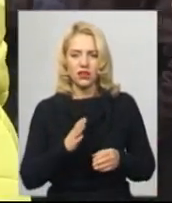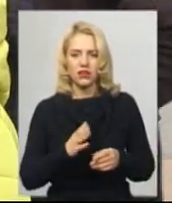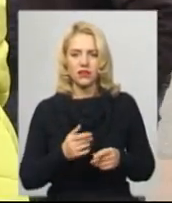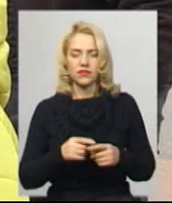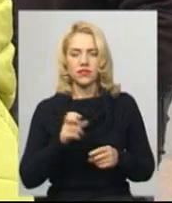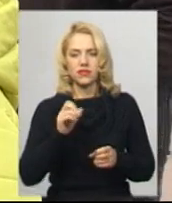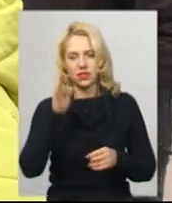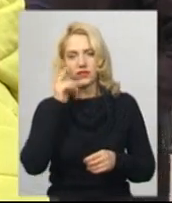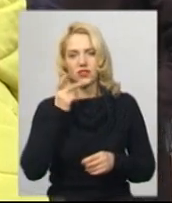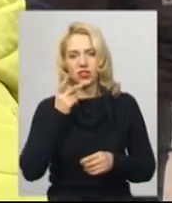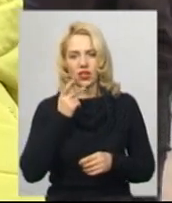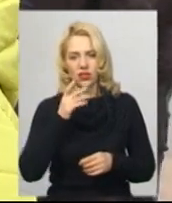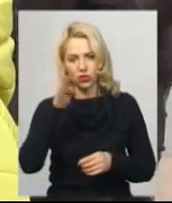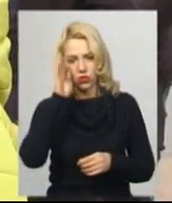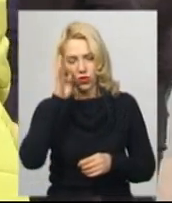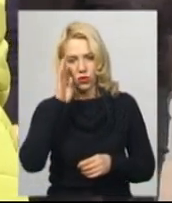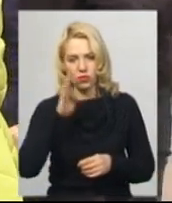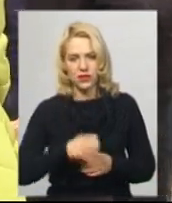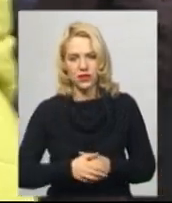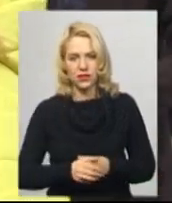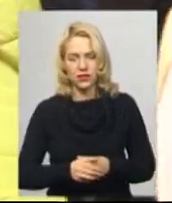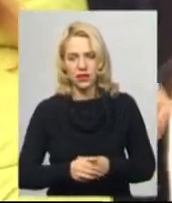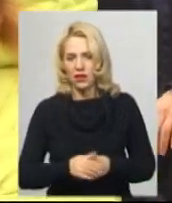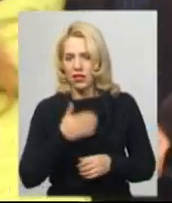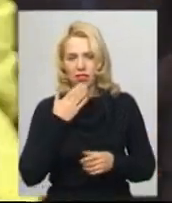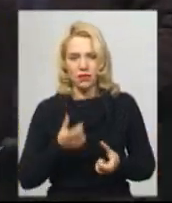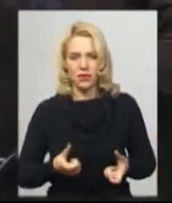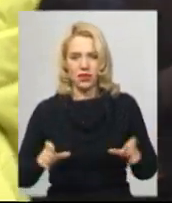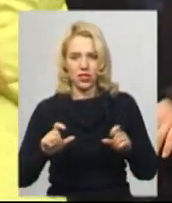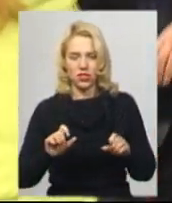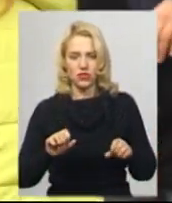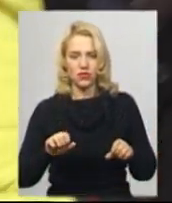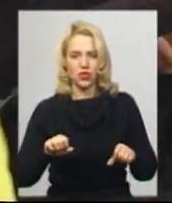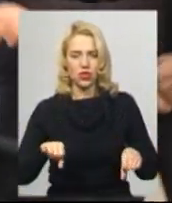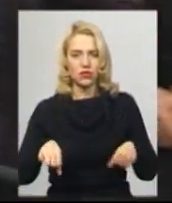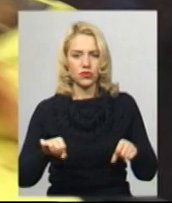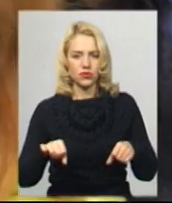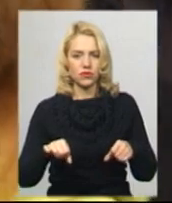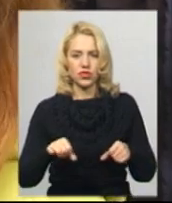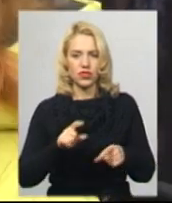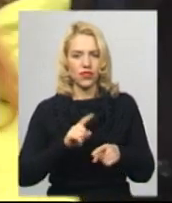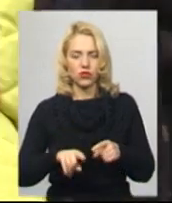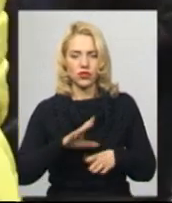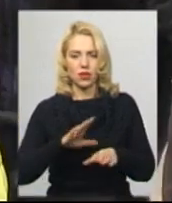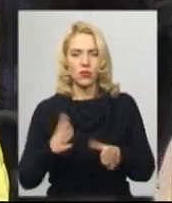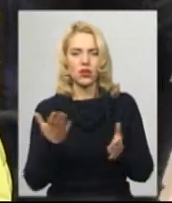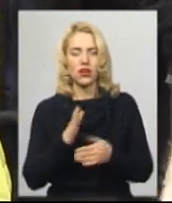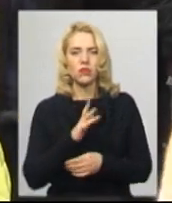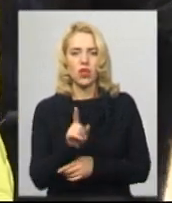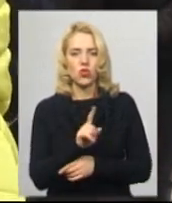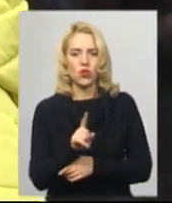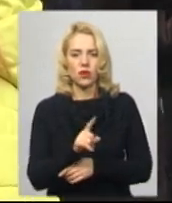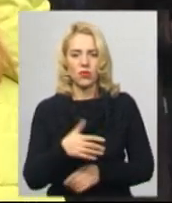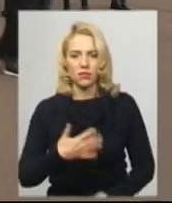зазвичай, як він є тут? Він не перевищує, а прямо зазначеною нормою. А яка зазначена жона?